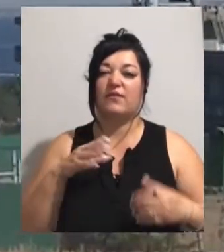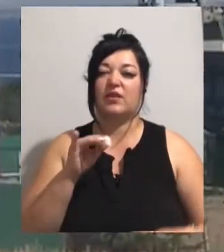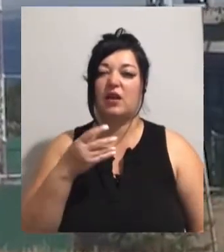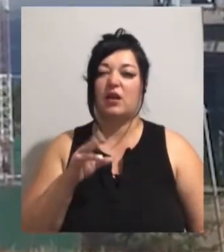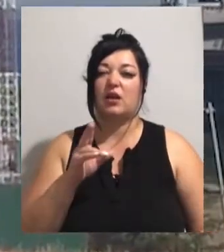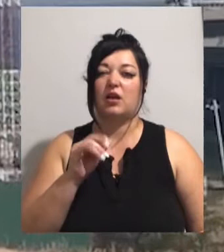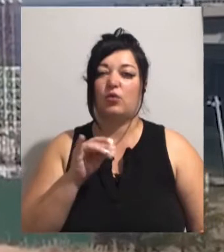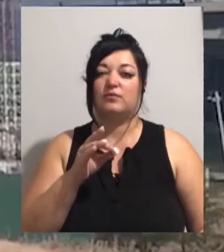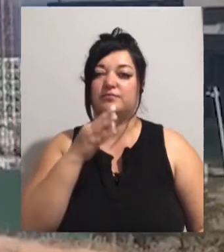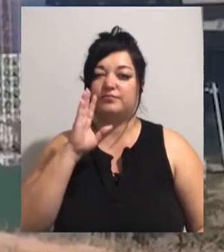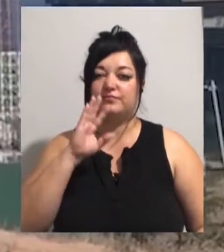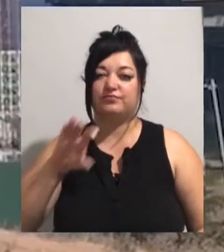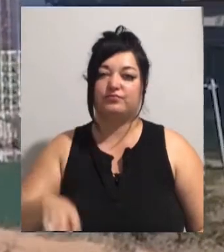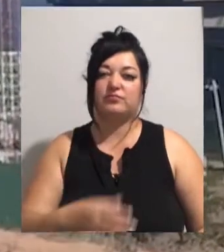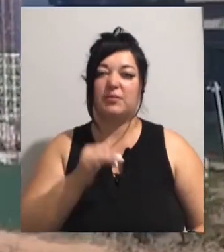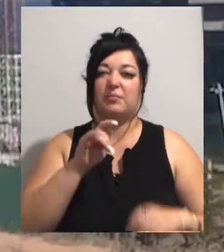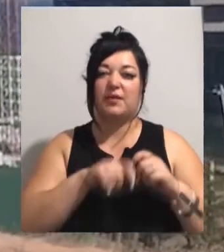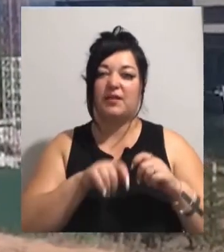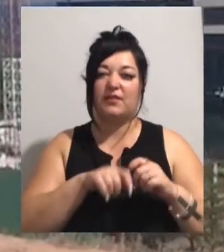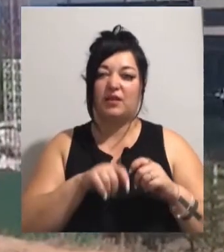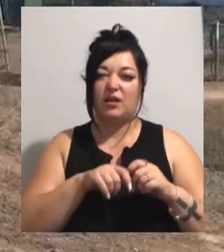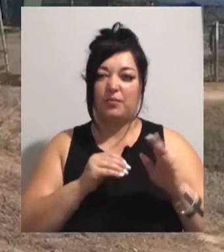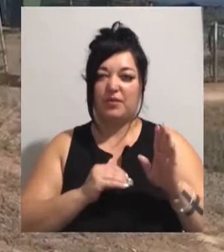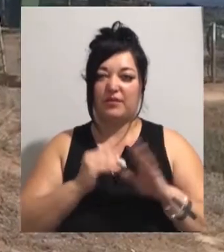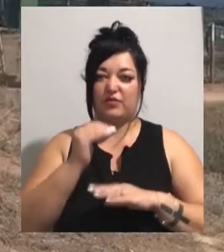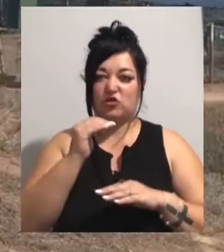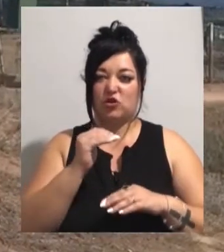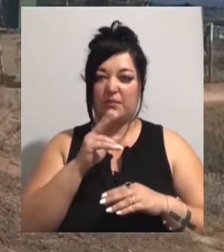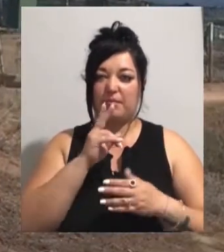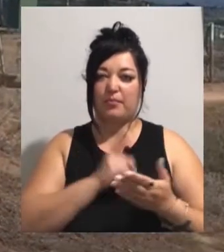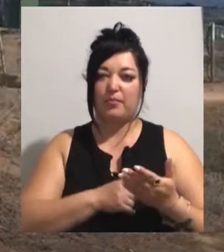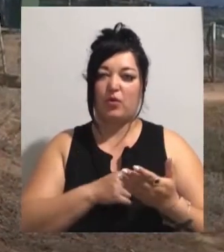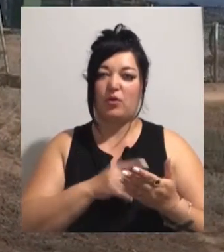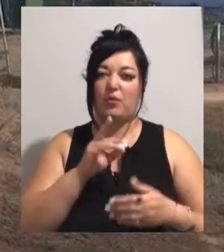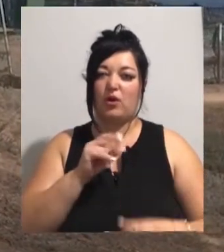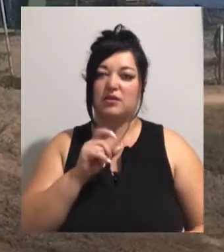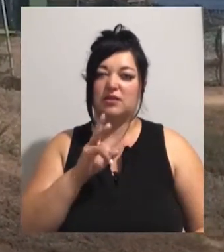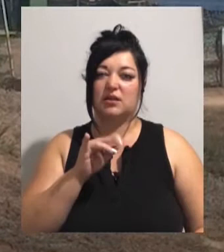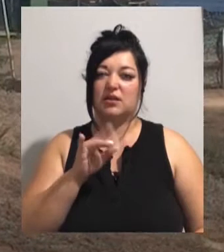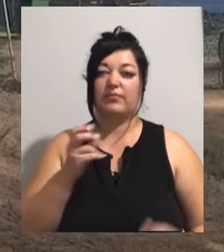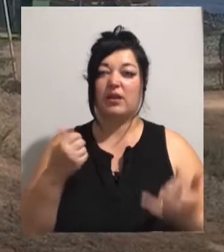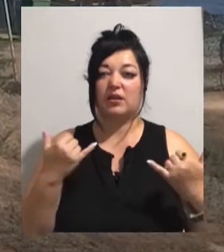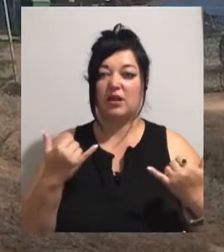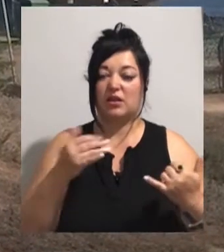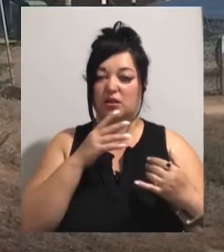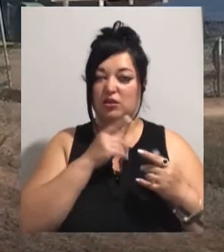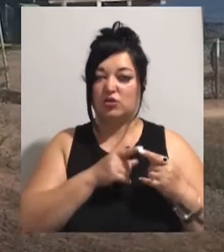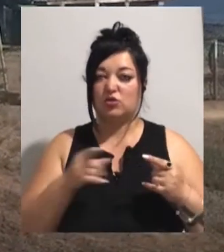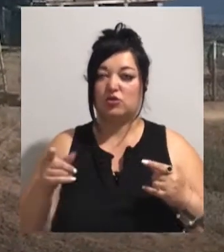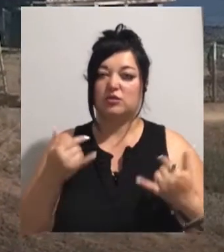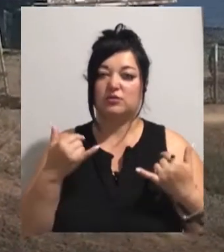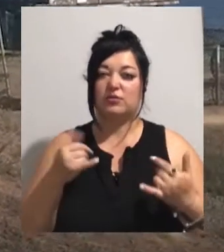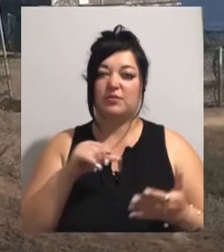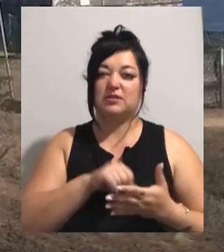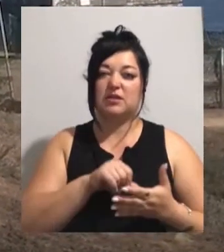відібрали зразки води та перевіряють, чи перевищені показники. На даний час сьогодні вже представниками Адміністрації морських